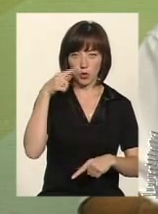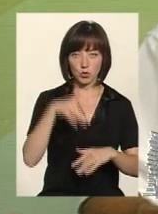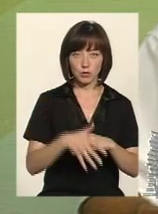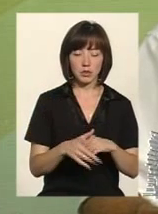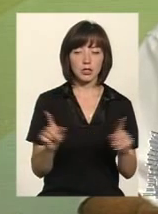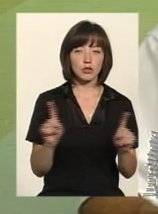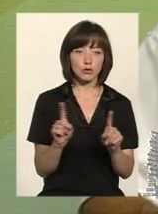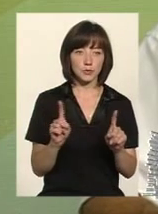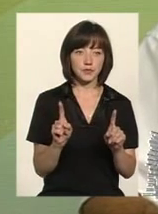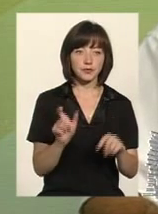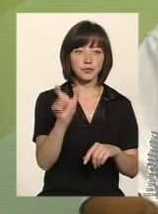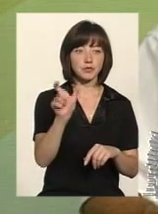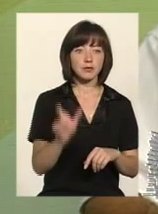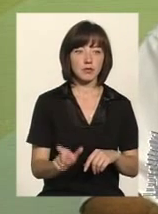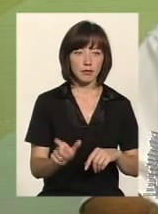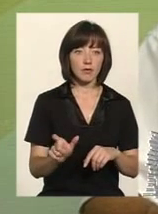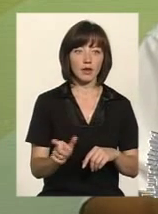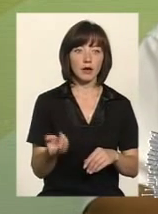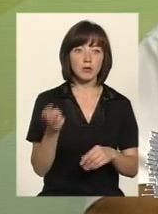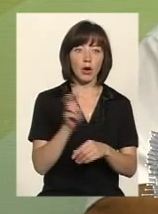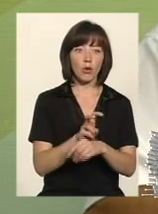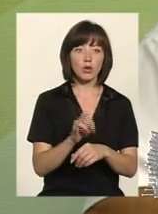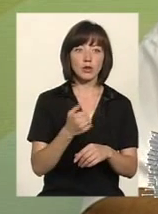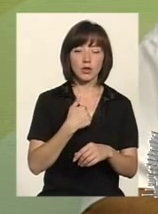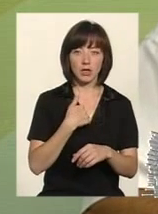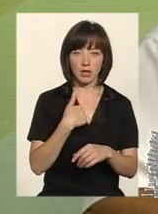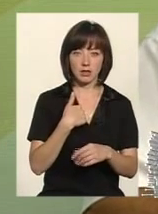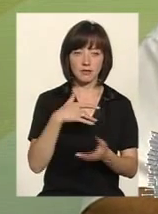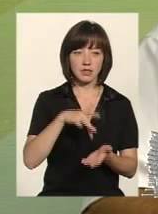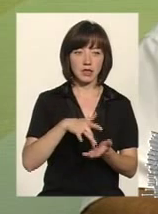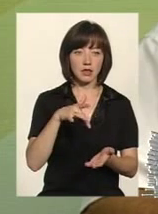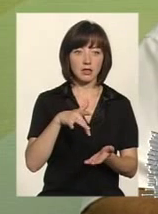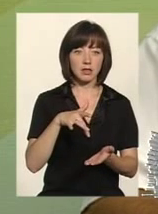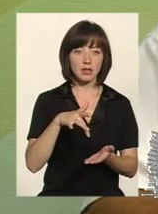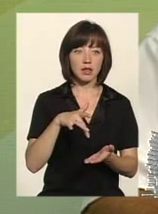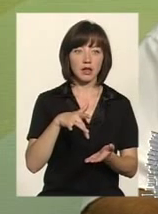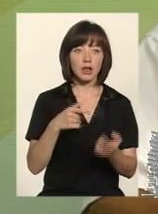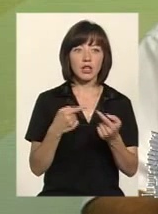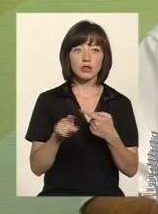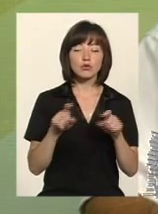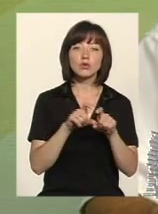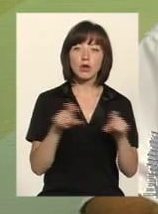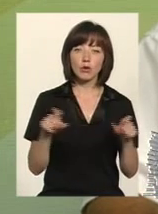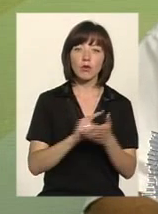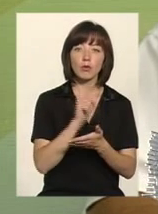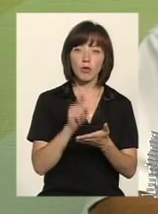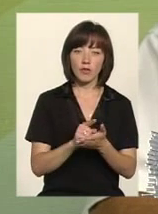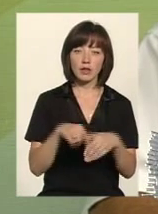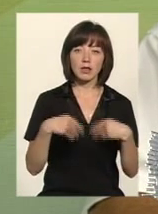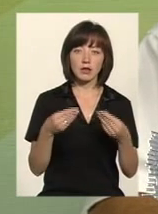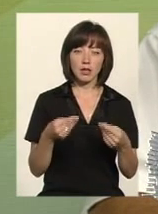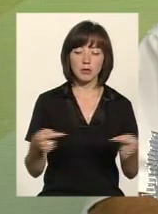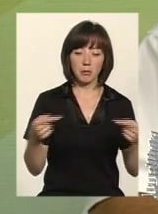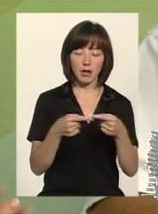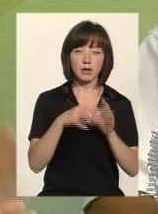людина, яка приходить до нас в центр, вона також, як і в іншу установу, вона повинна надати